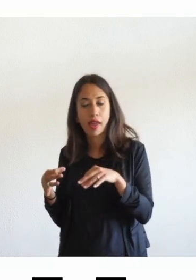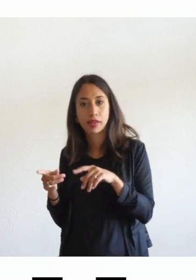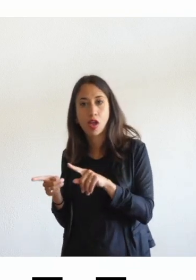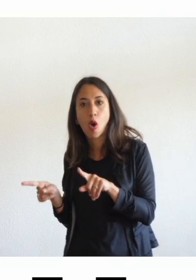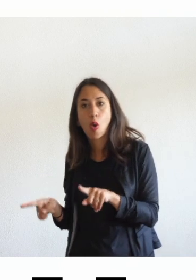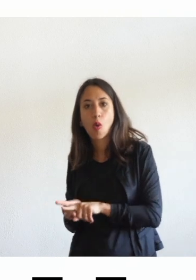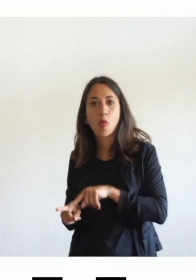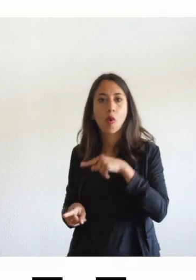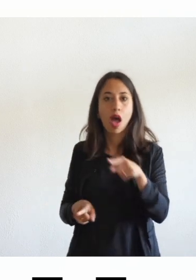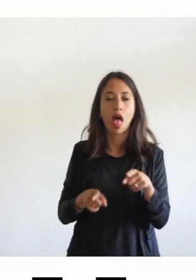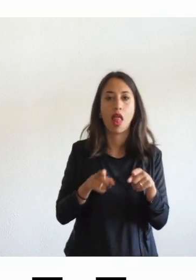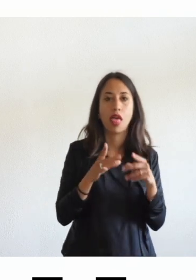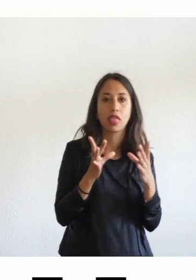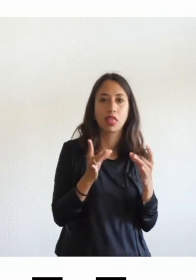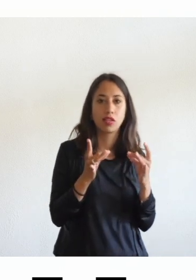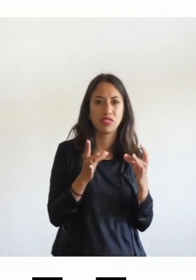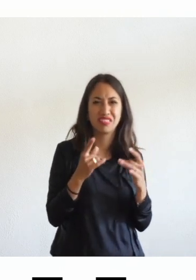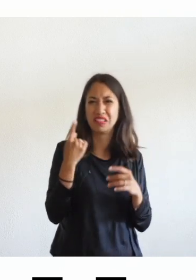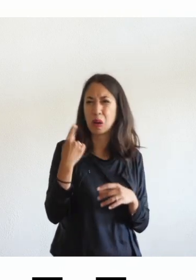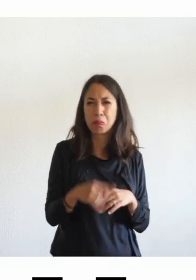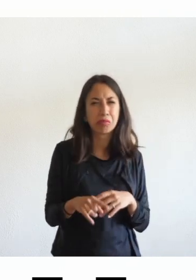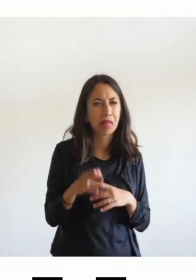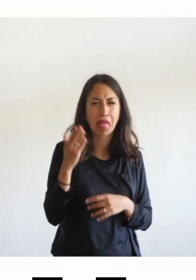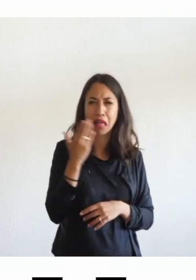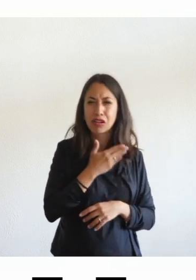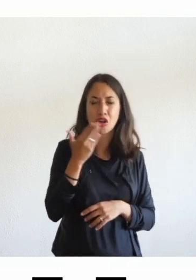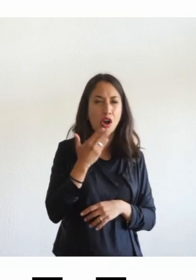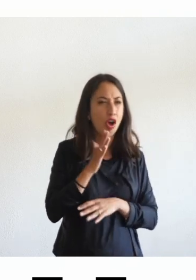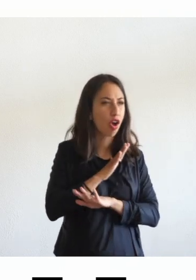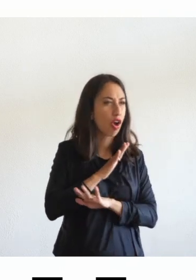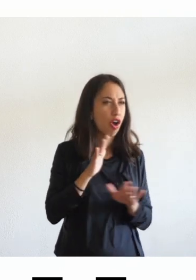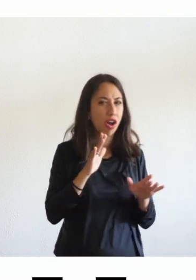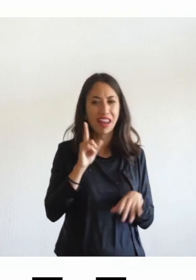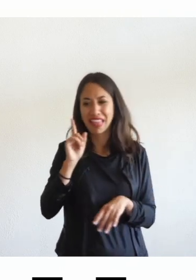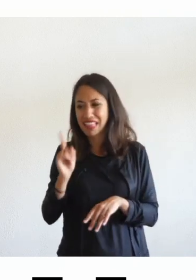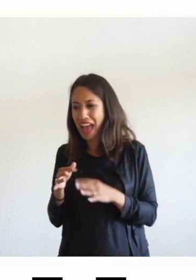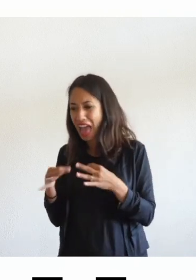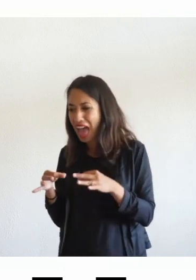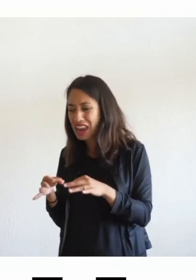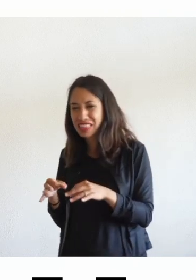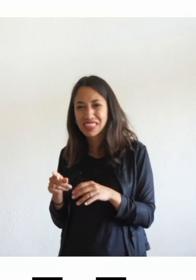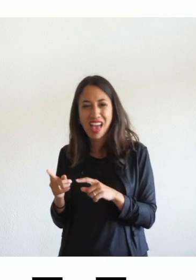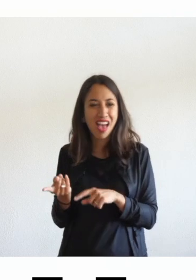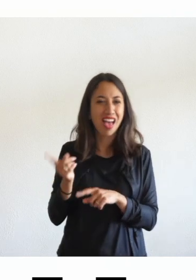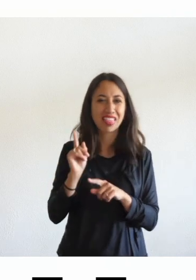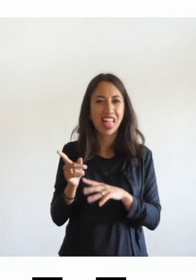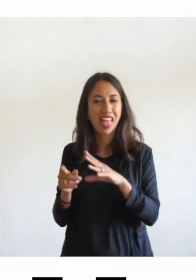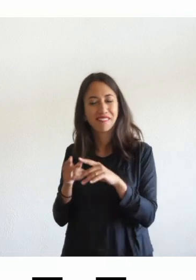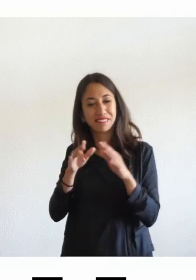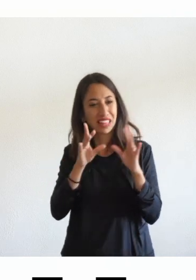uguale sul digitale che è un errore nel mondo digitale sostanziale la trasformazione digitale si chiama